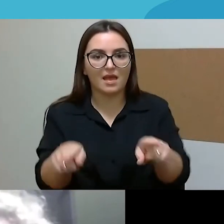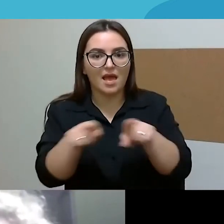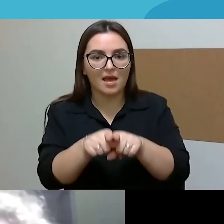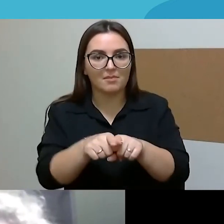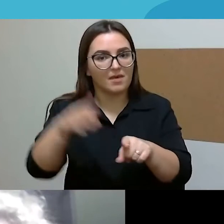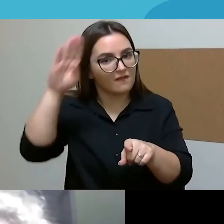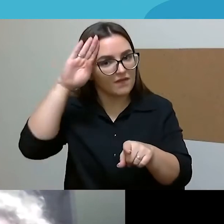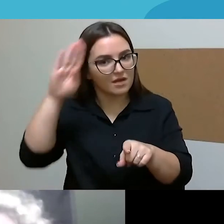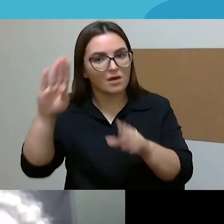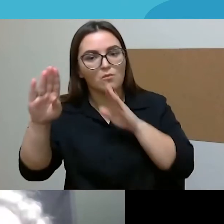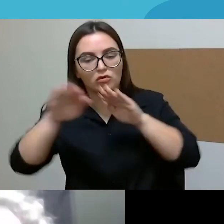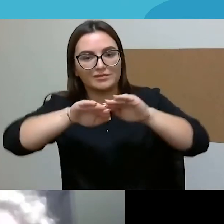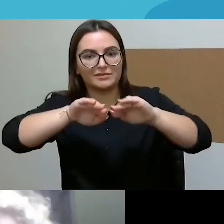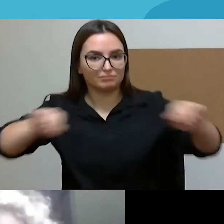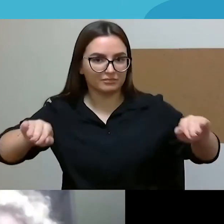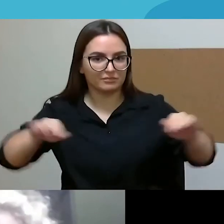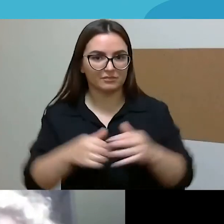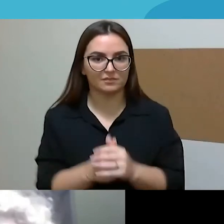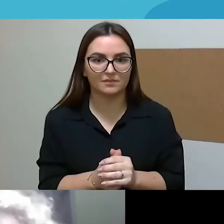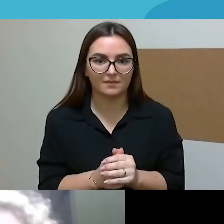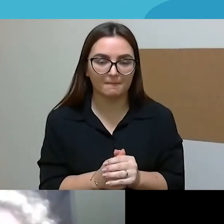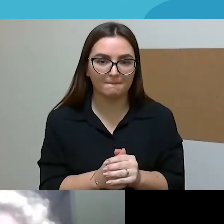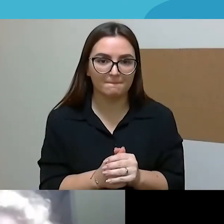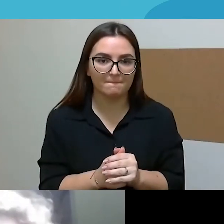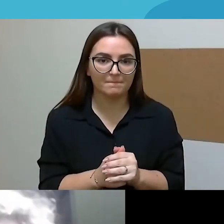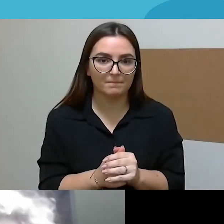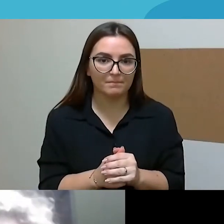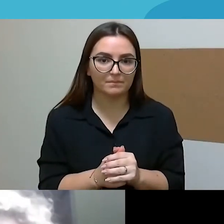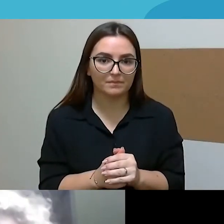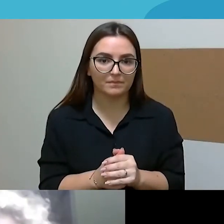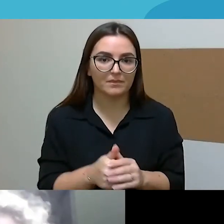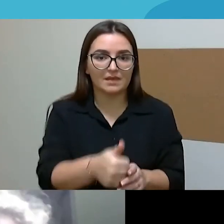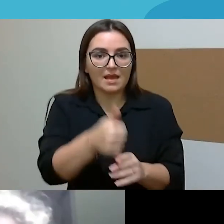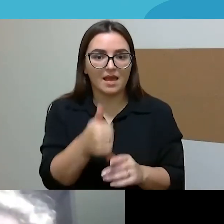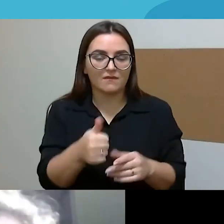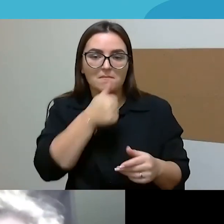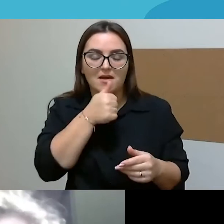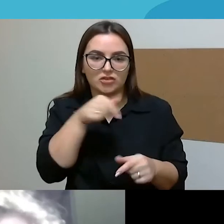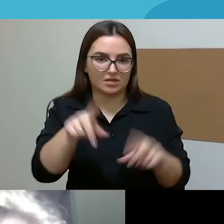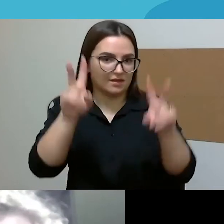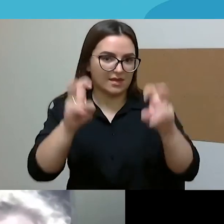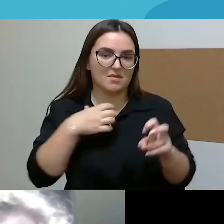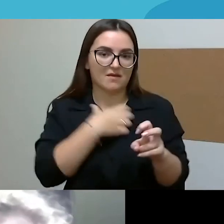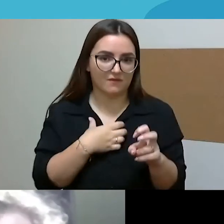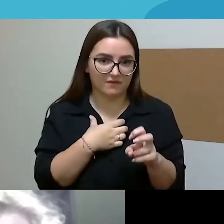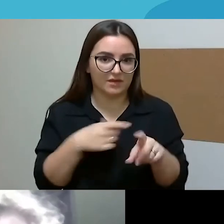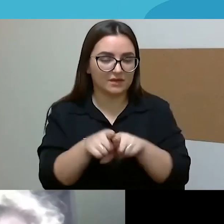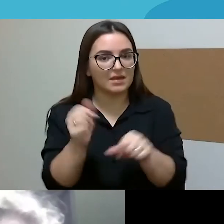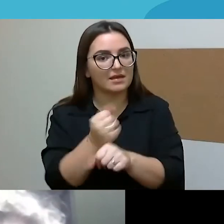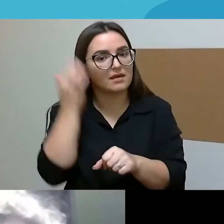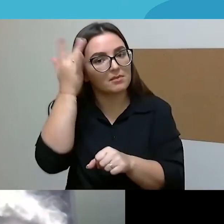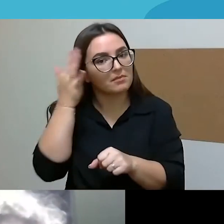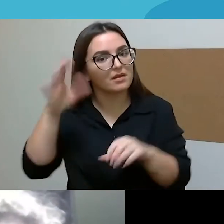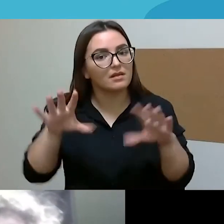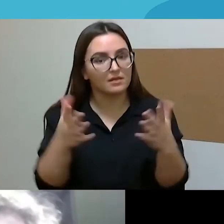galimybės, kad tai nebūtų vien tik burbulo klausimas, bet kad tai būtų masiškas ryškinys. Ir mes nepagalvojam, kaip stipriai mes